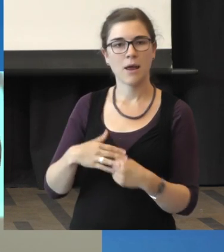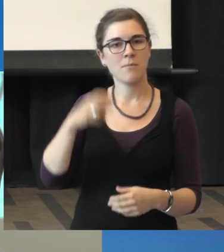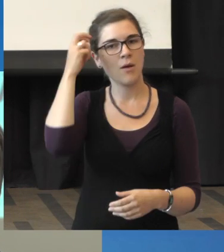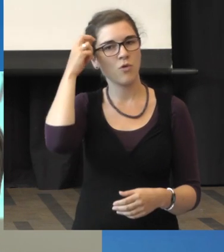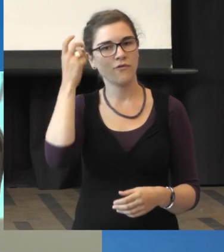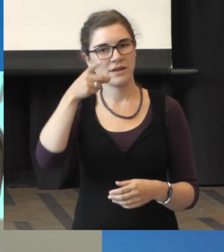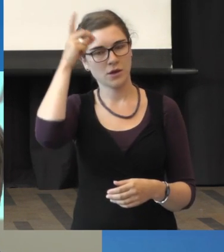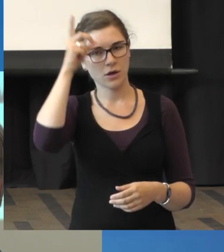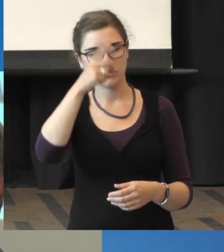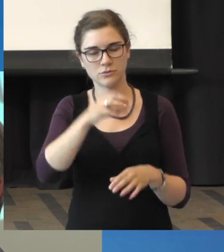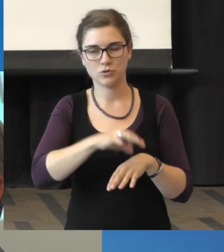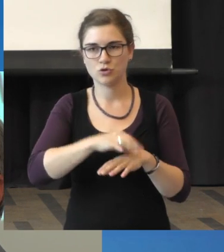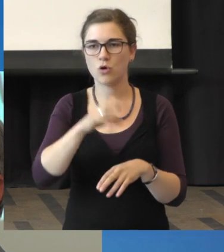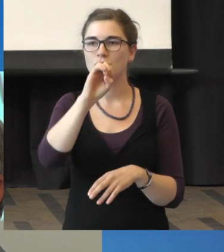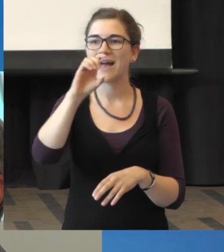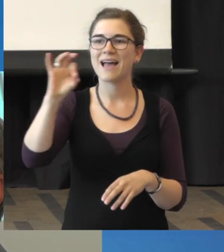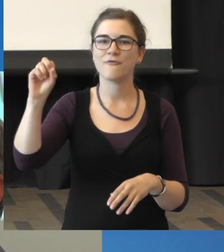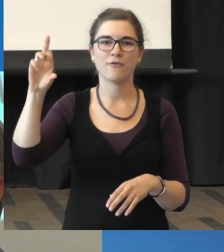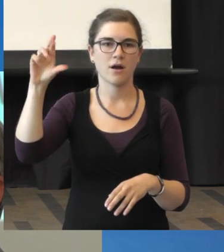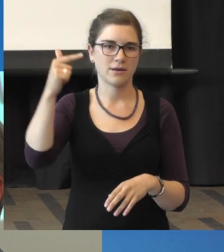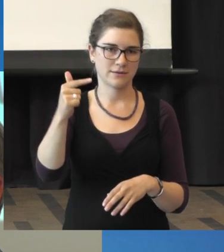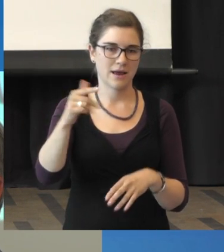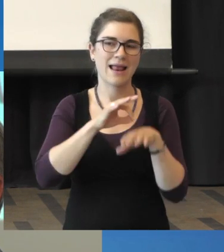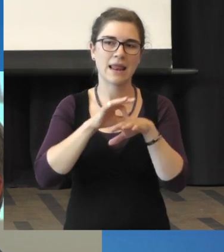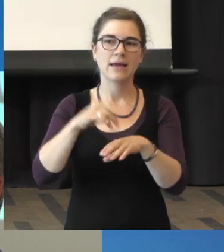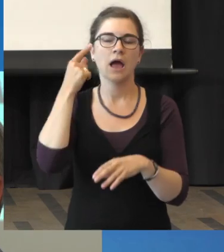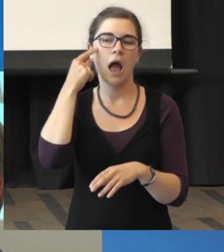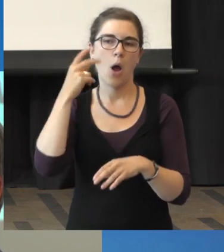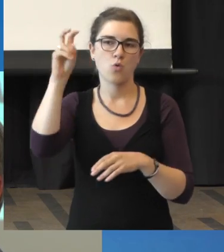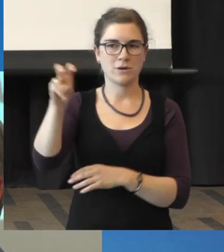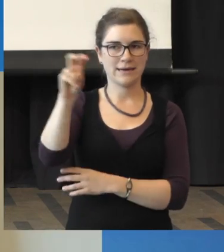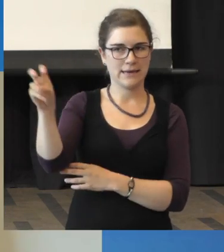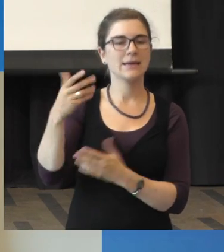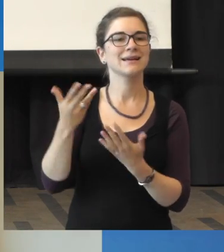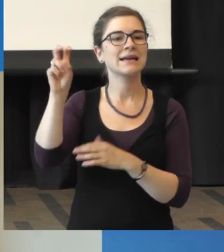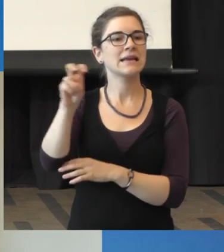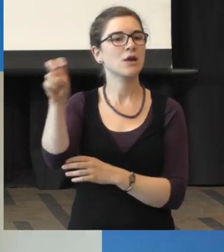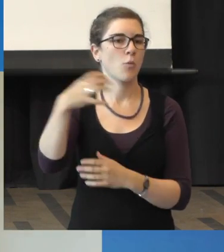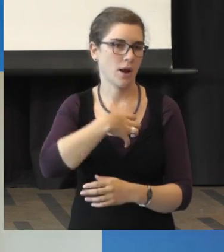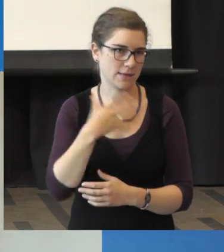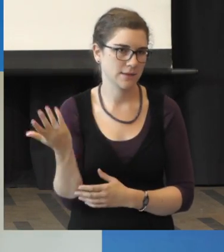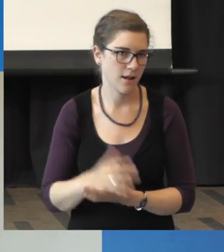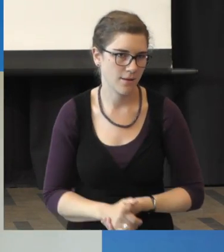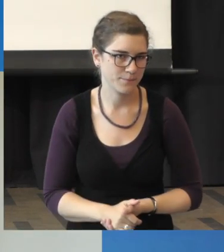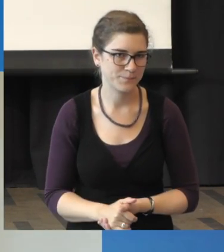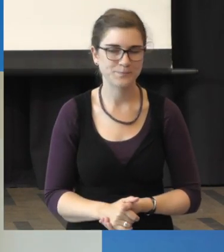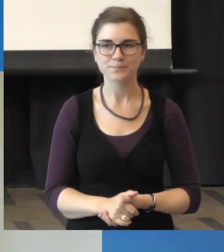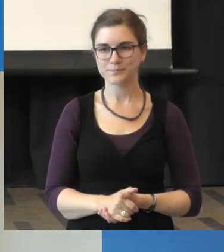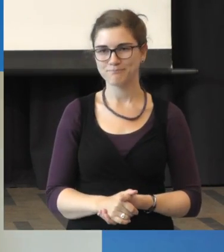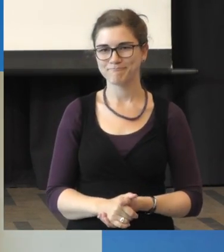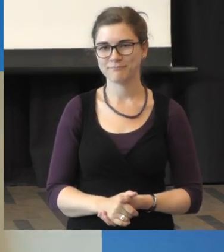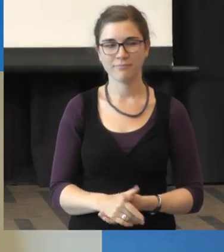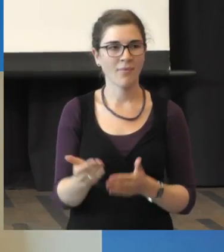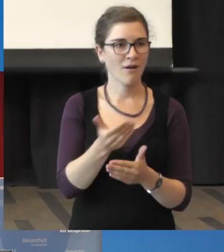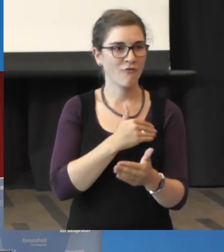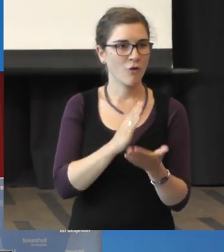Dr. Effert. Er ist der ärztliche Direktor und Leiter der Augenklinik Klinikum Kassel. Ich darf mich